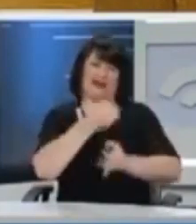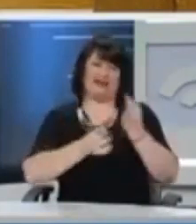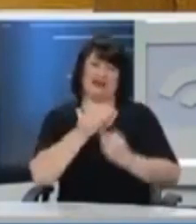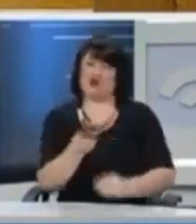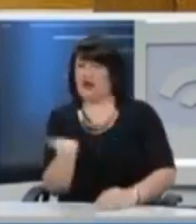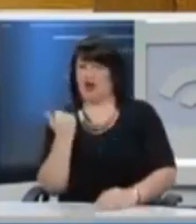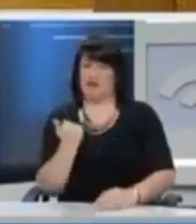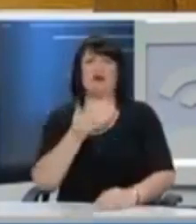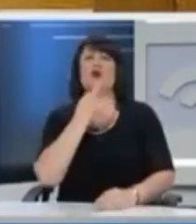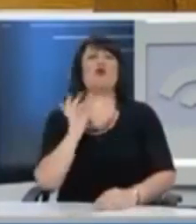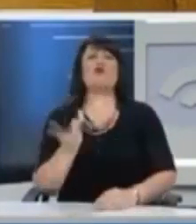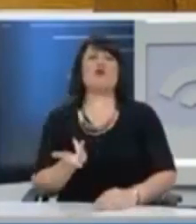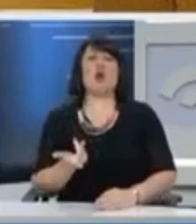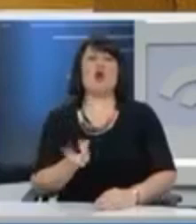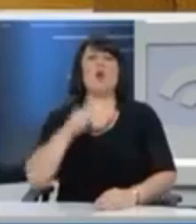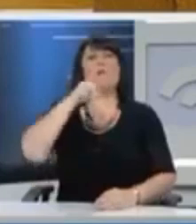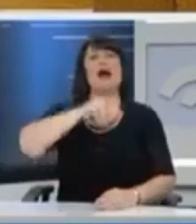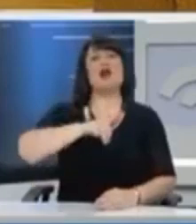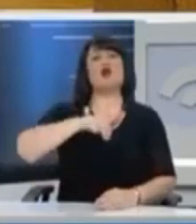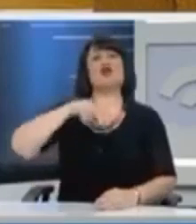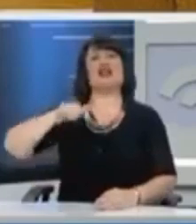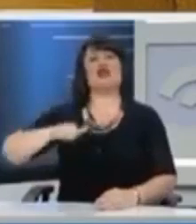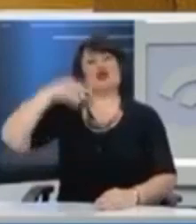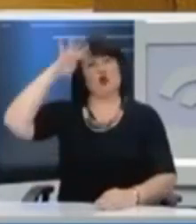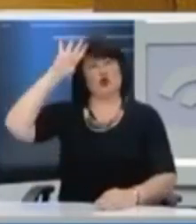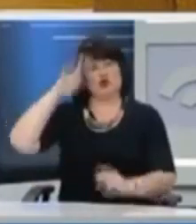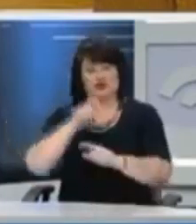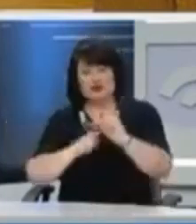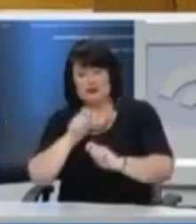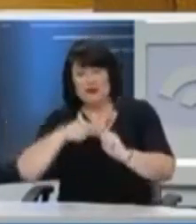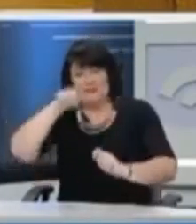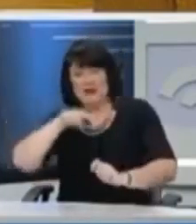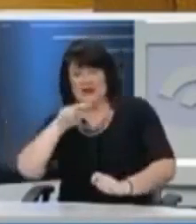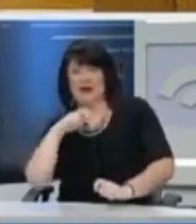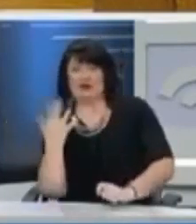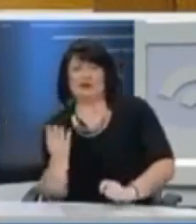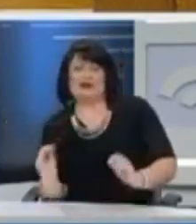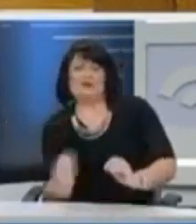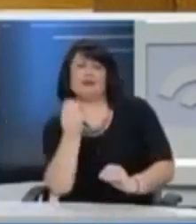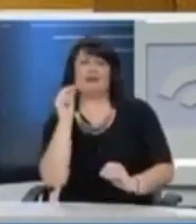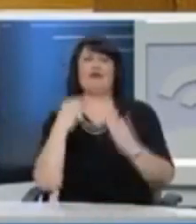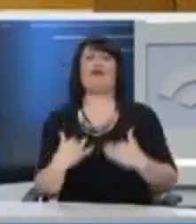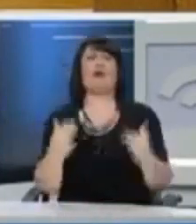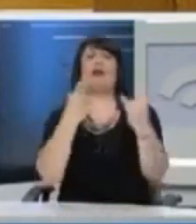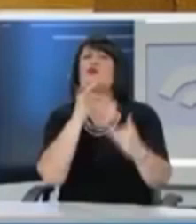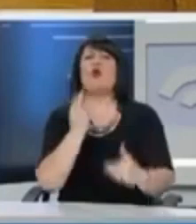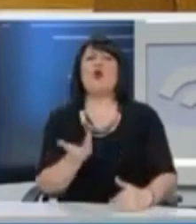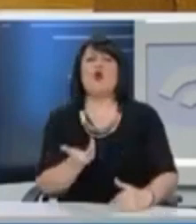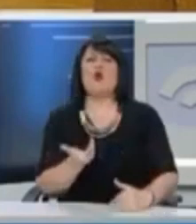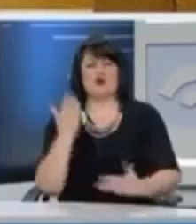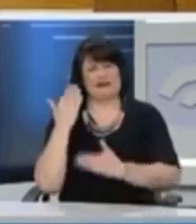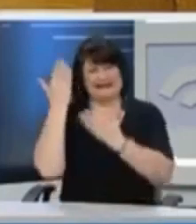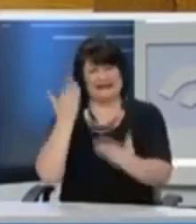παραφράζοντας τον Μάρκο Αντώνιο, δεν δημιουργήσαμε το ΜΕΡΑ25, δεν μπήκαμε στη Βουλή για να τιμήσουμε